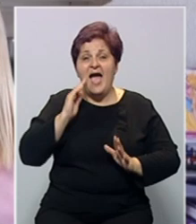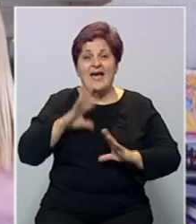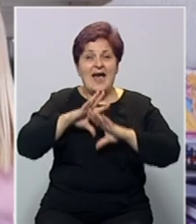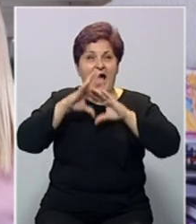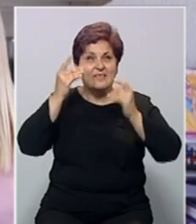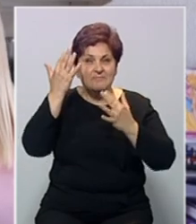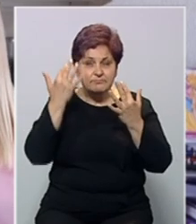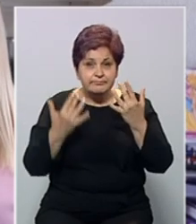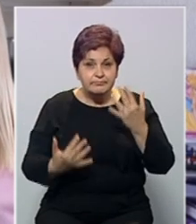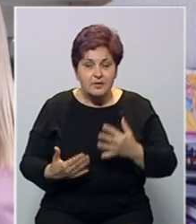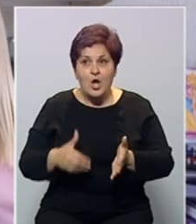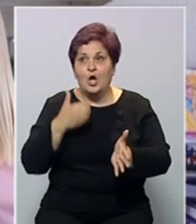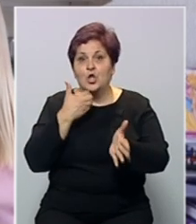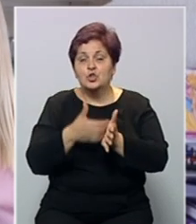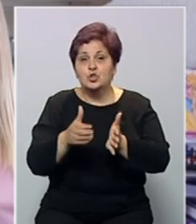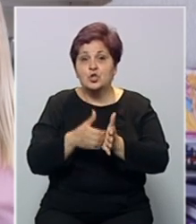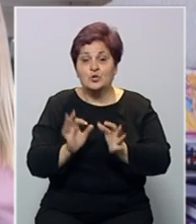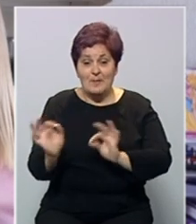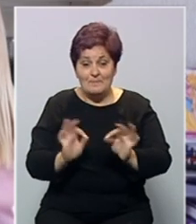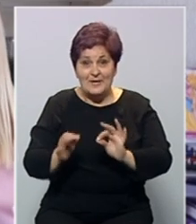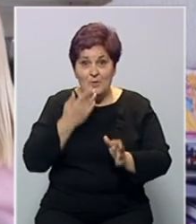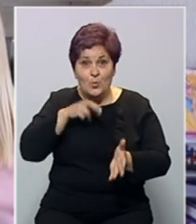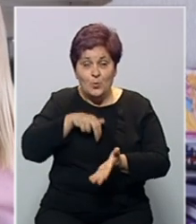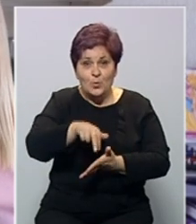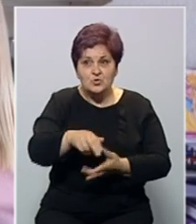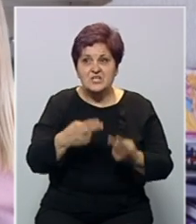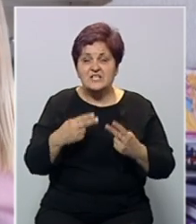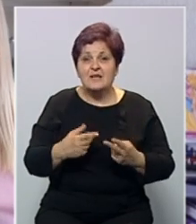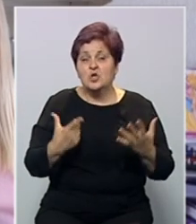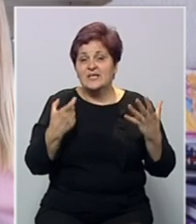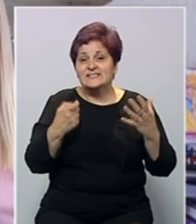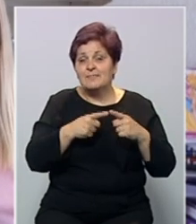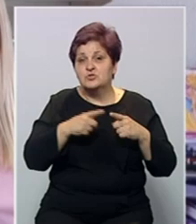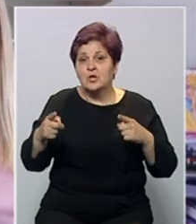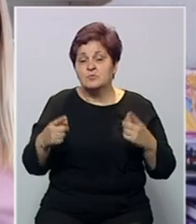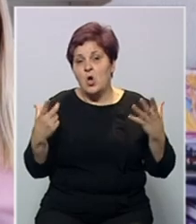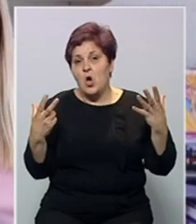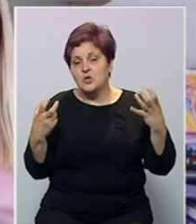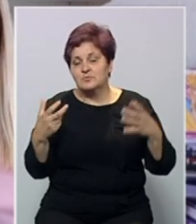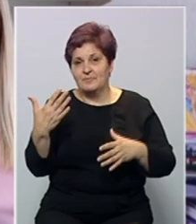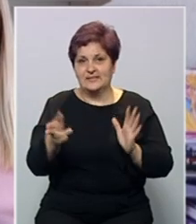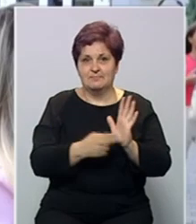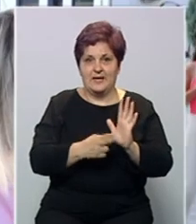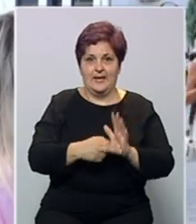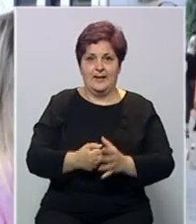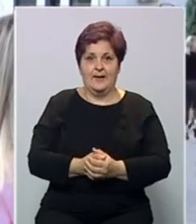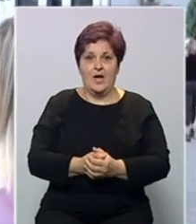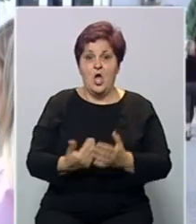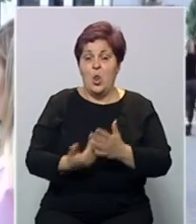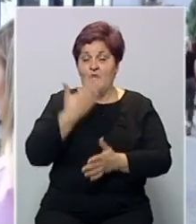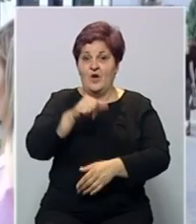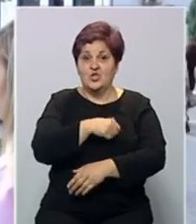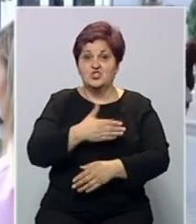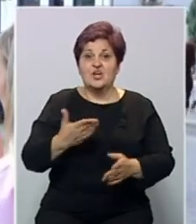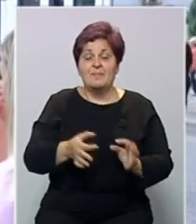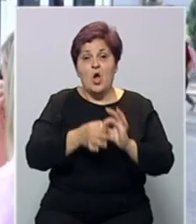sve to sebere, troškovi za opremanje školarce iznose između 700 i 850 maraka. Nova školska godina